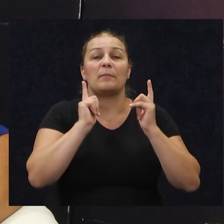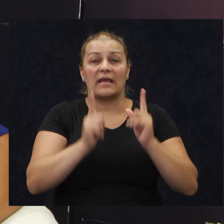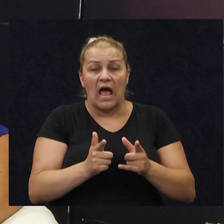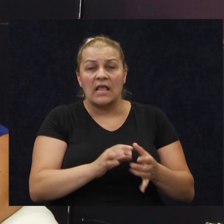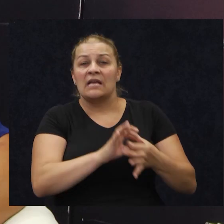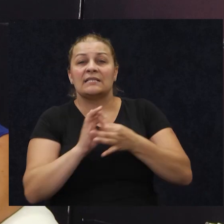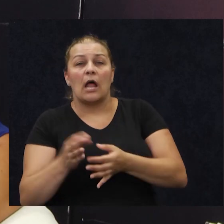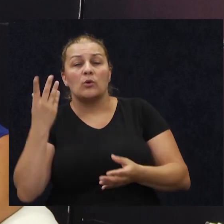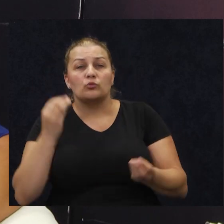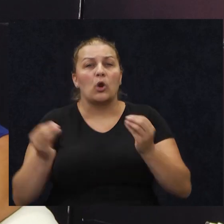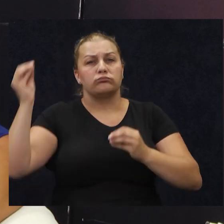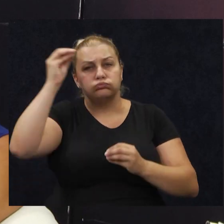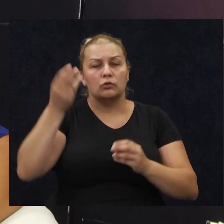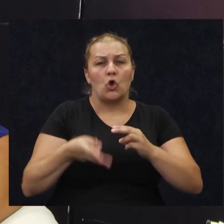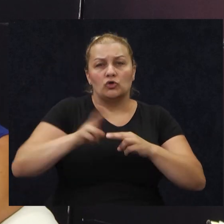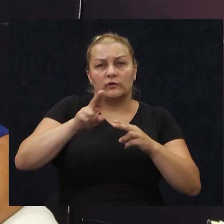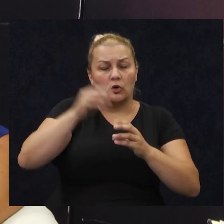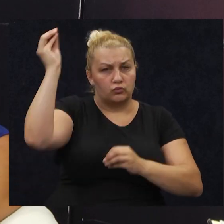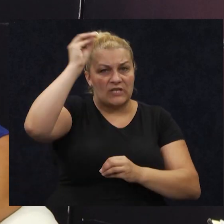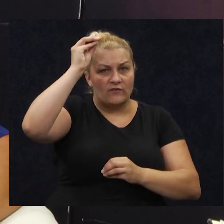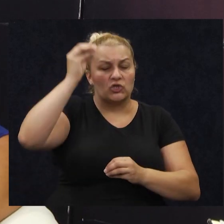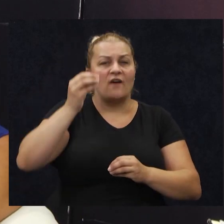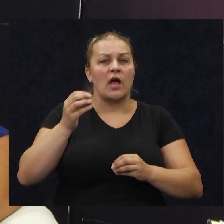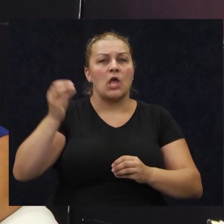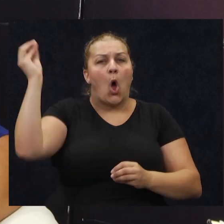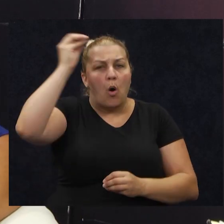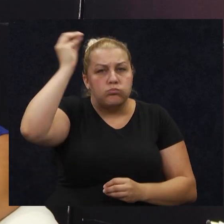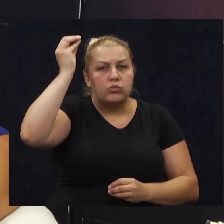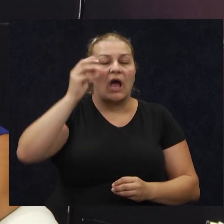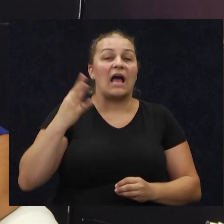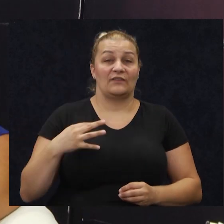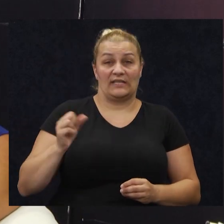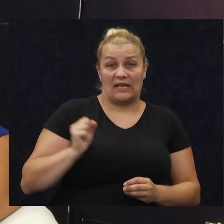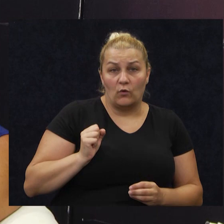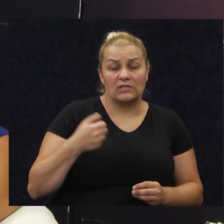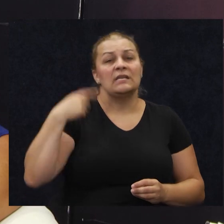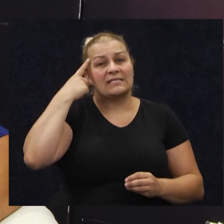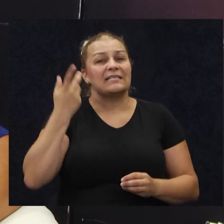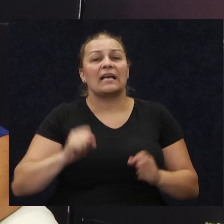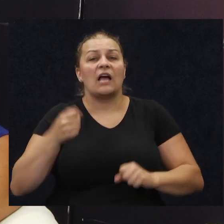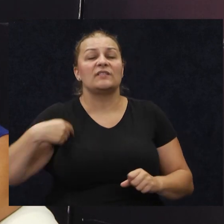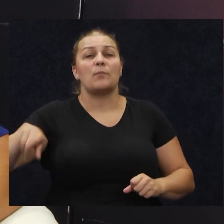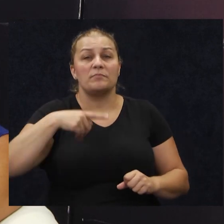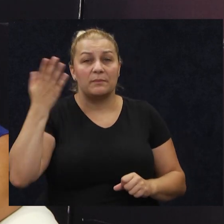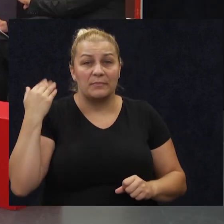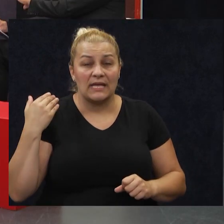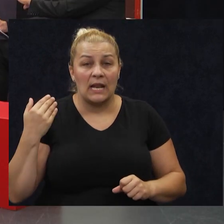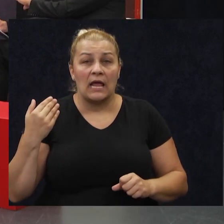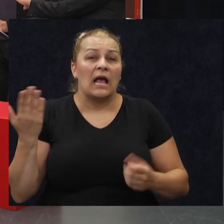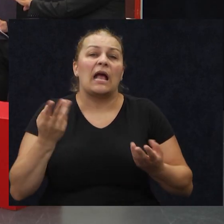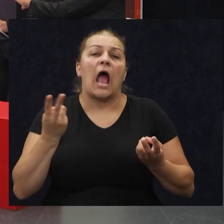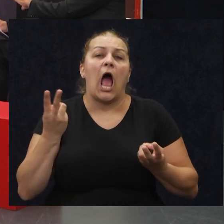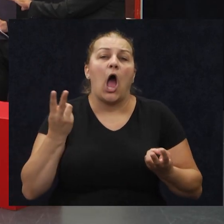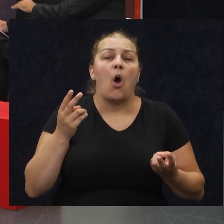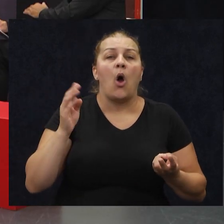su bili savršavanja obuke Hrvatske vojske. Znao se kakvi smo mi bili. smo došli... uzoru na ameriškog